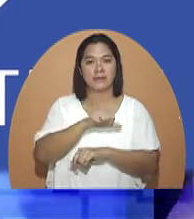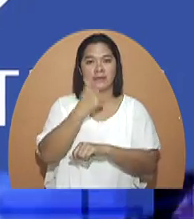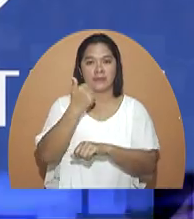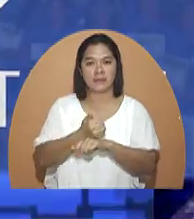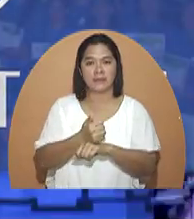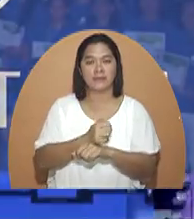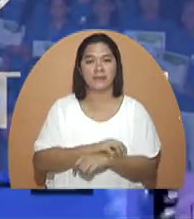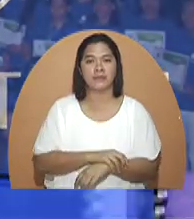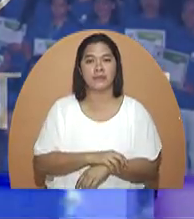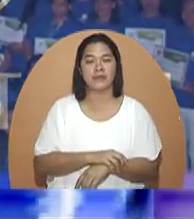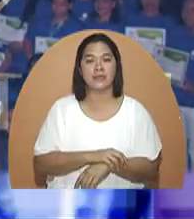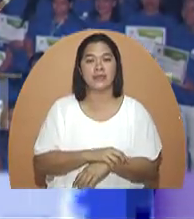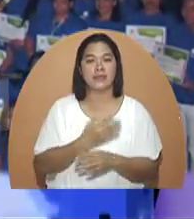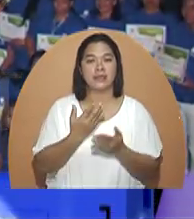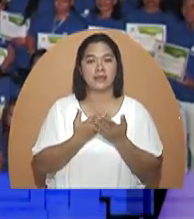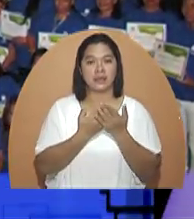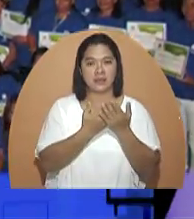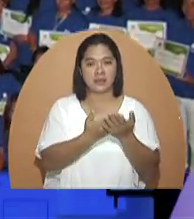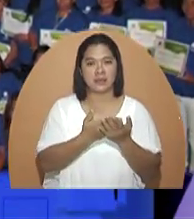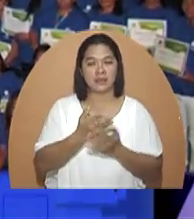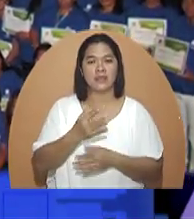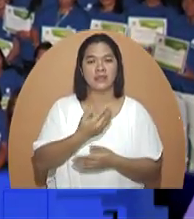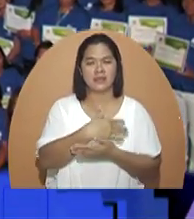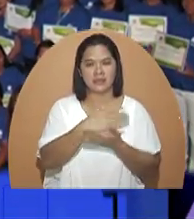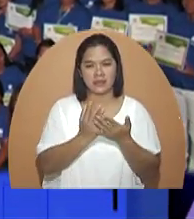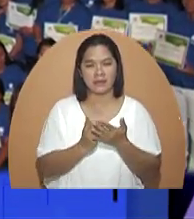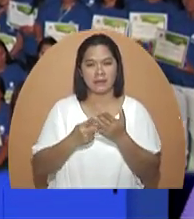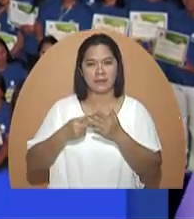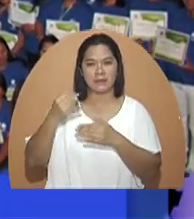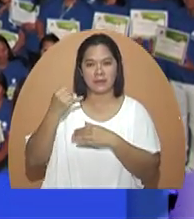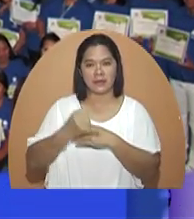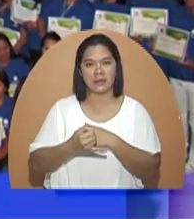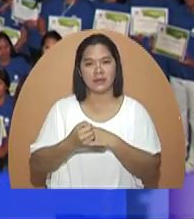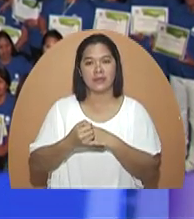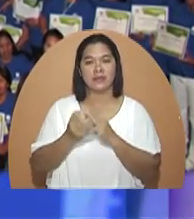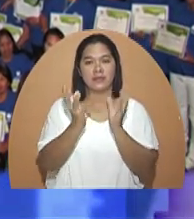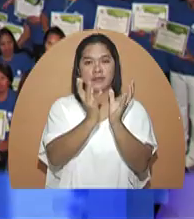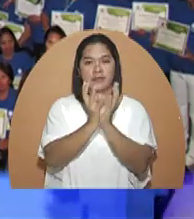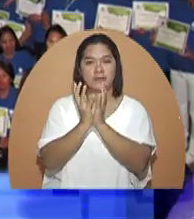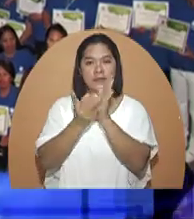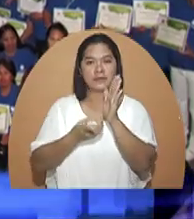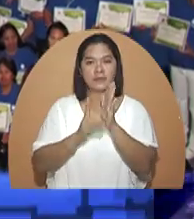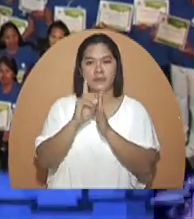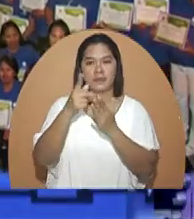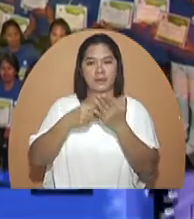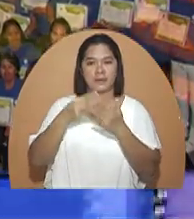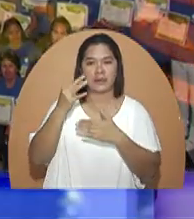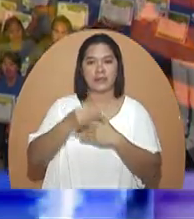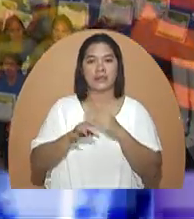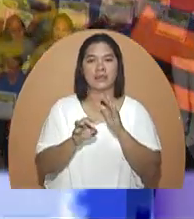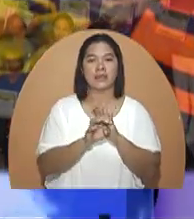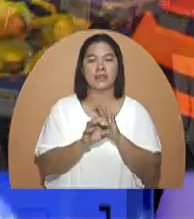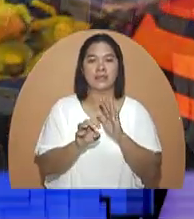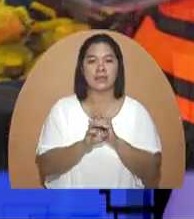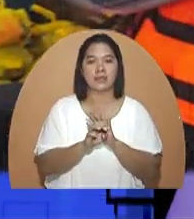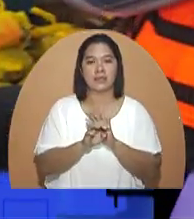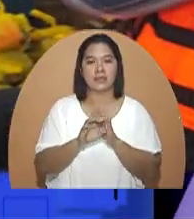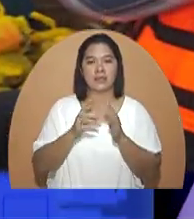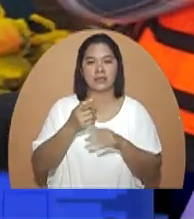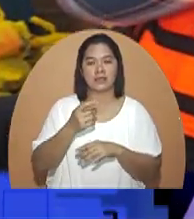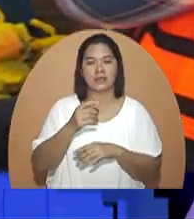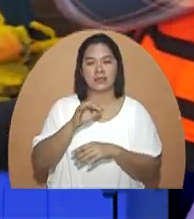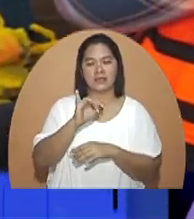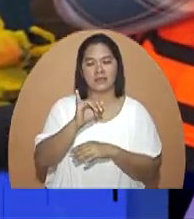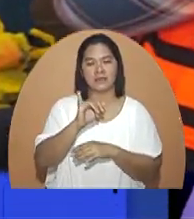Foundation. Katunayan, ilalaman sa mga proyekto nito ang community development programs katulad ng